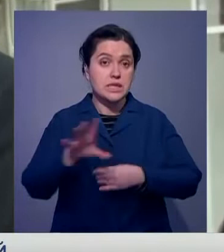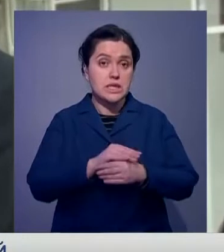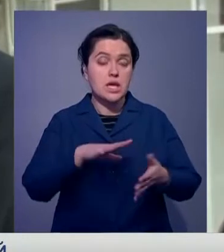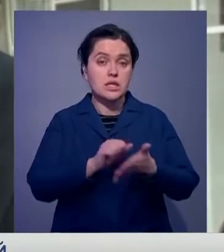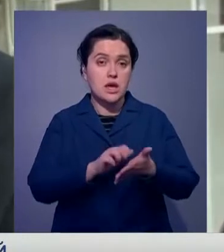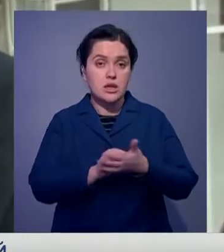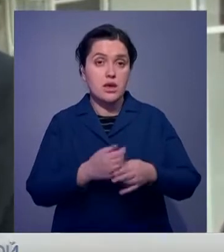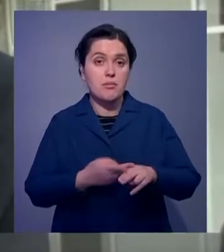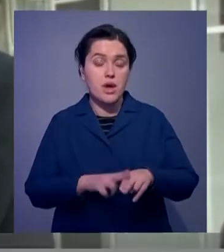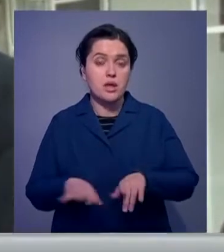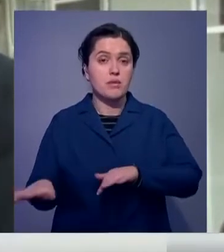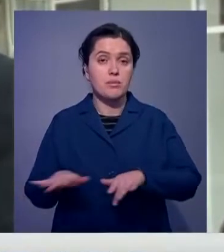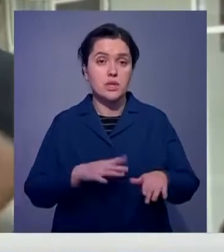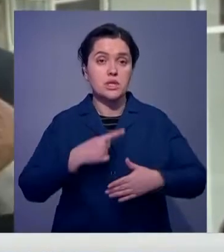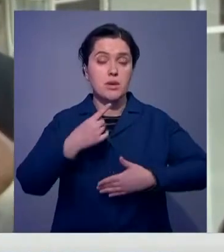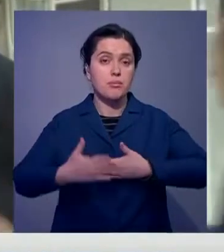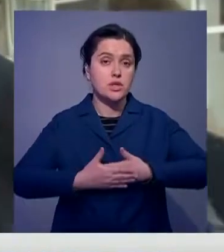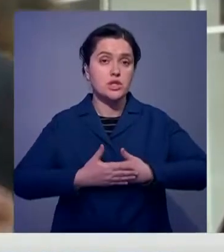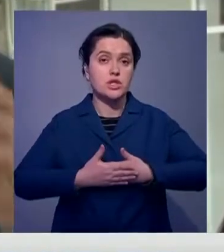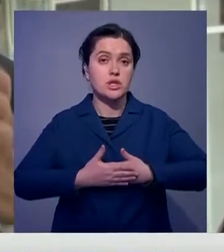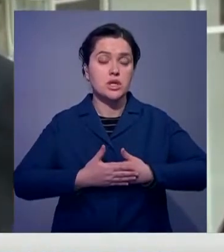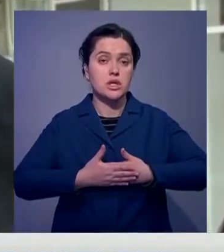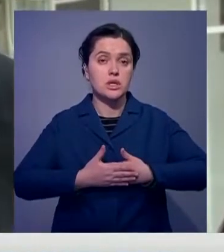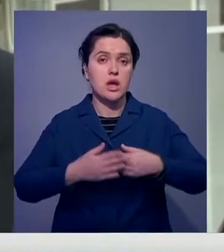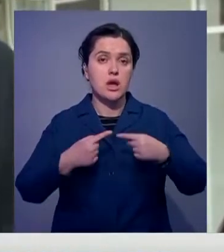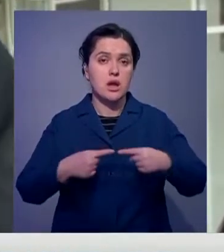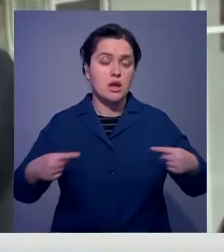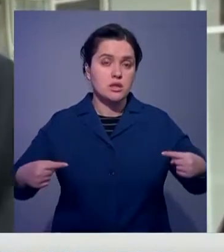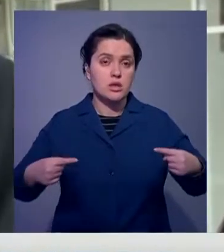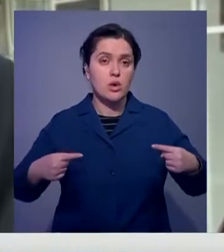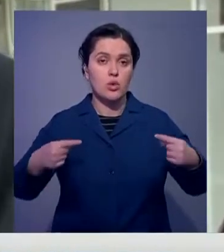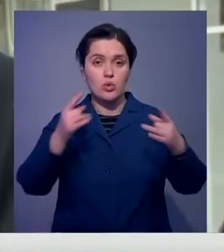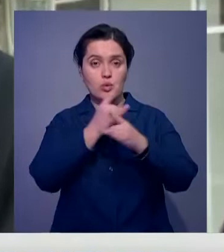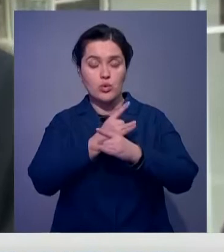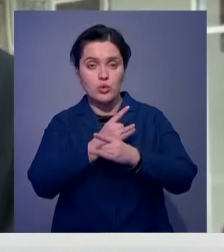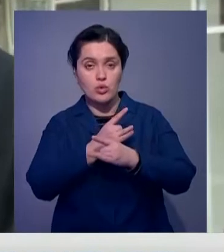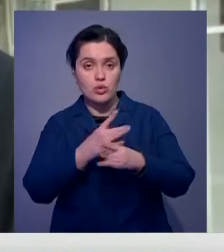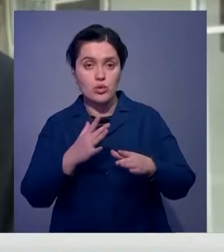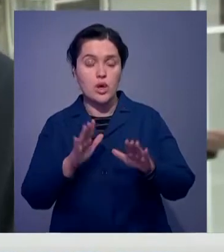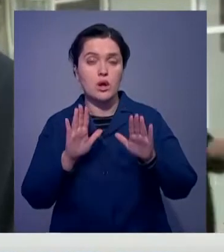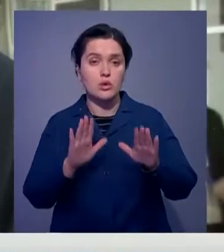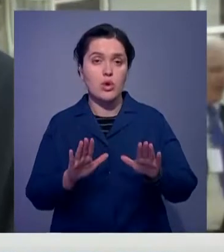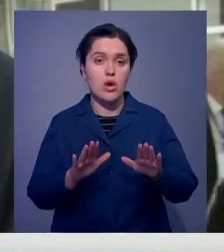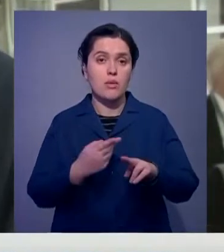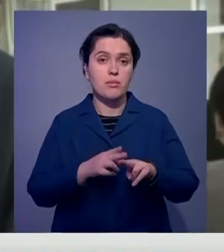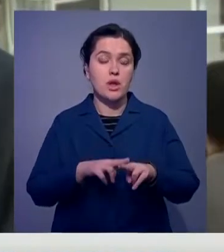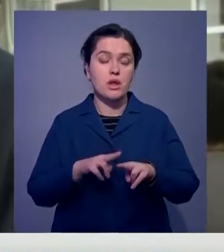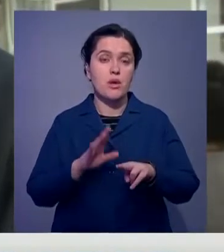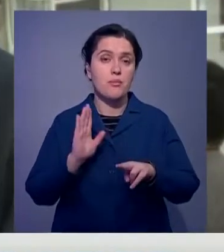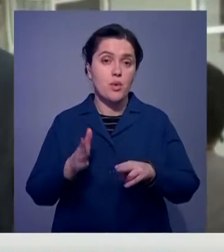процессом сближения разных культур. И вот только это обеспечит мир